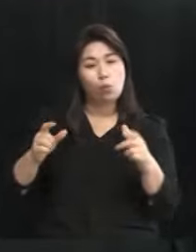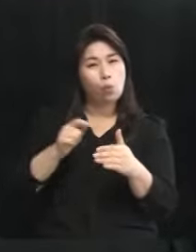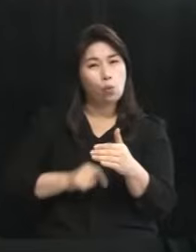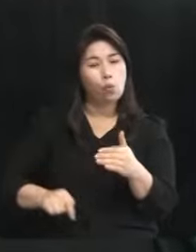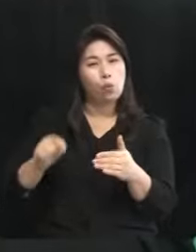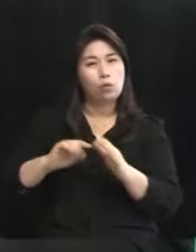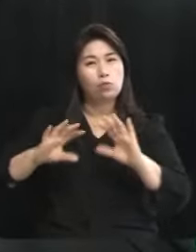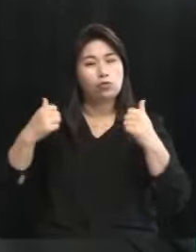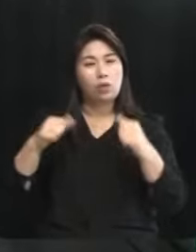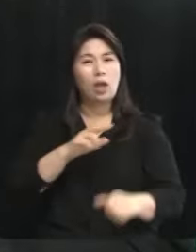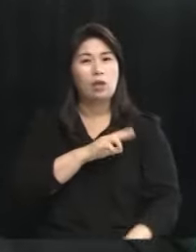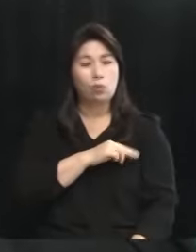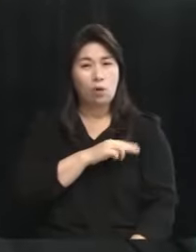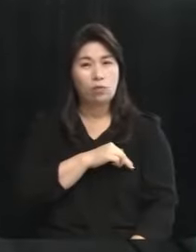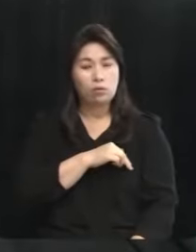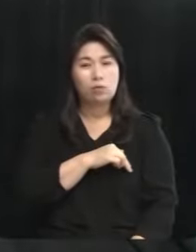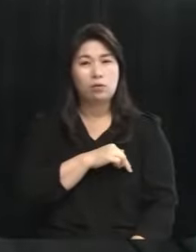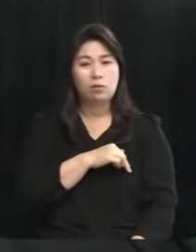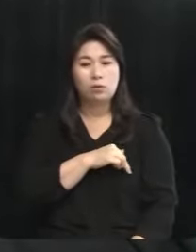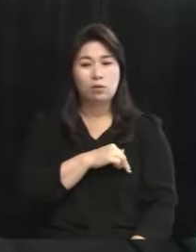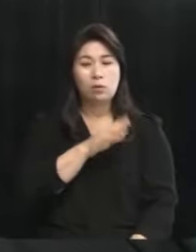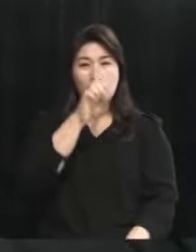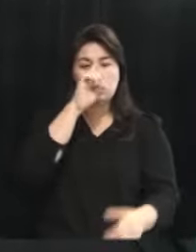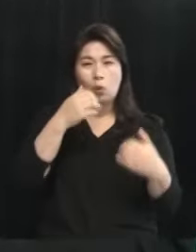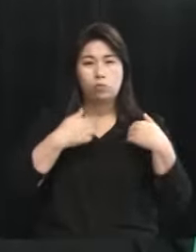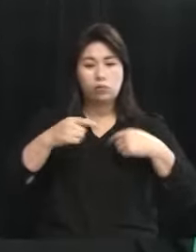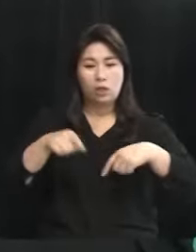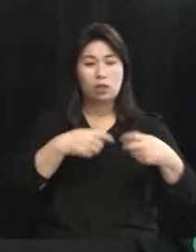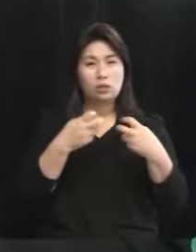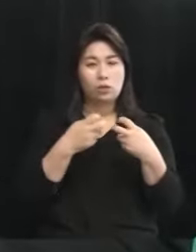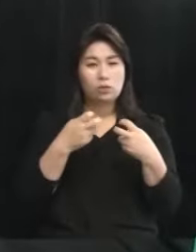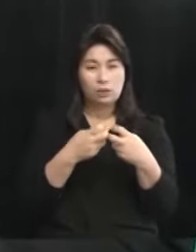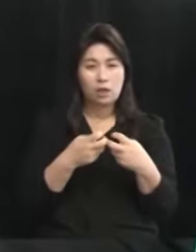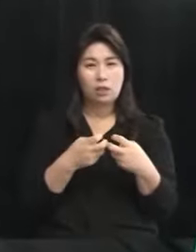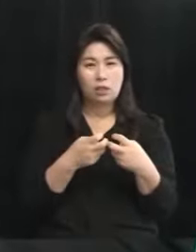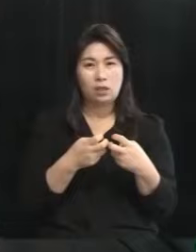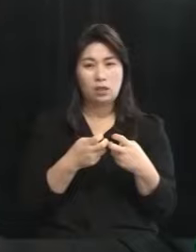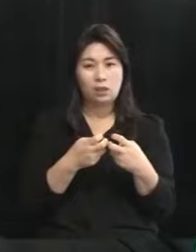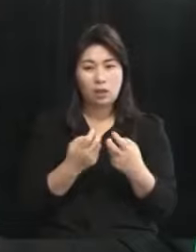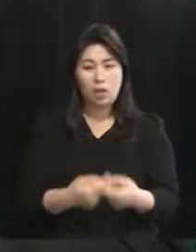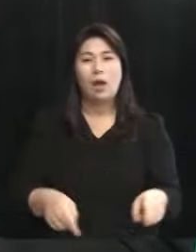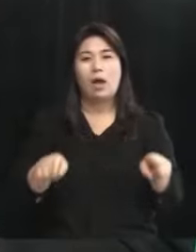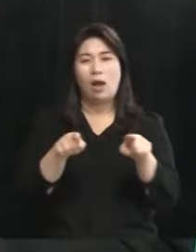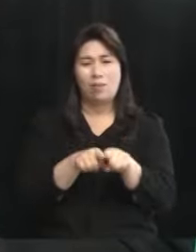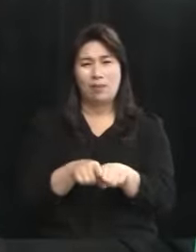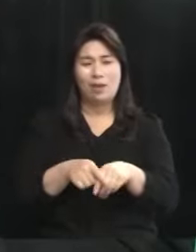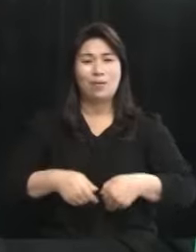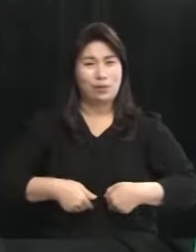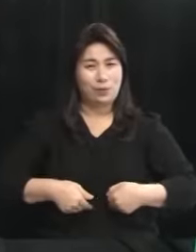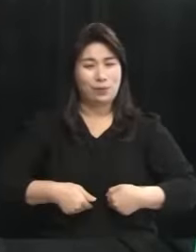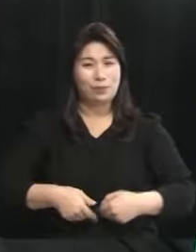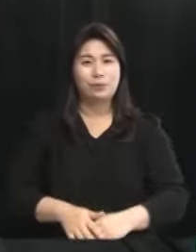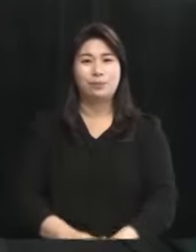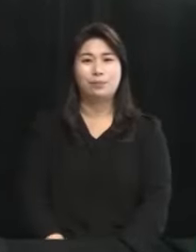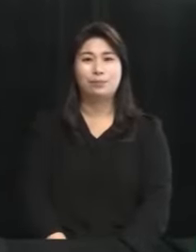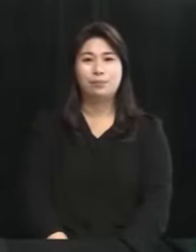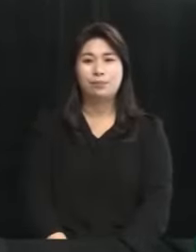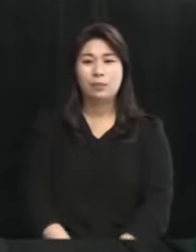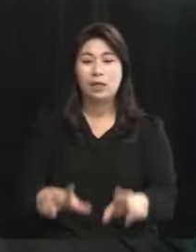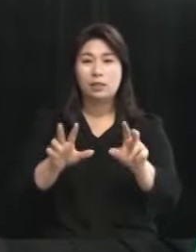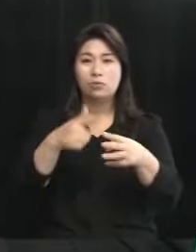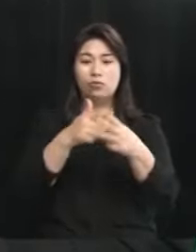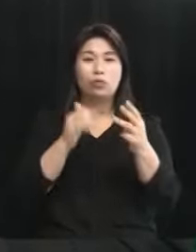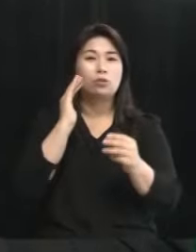국회의원들이라고 할 수 있고요 정부의 정책이 저는 동반 이야기 될 수밖에 없다고 생각합니다 지금